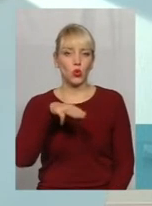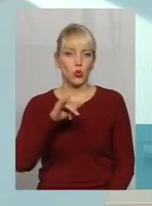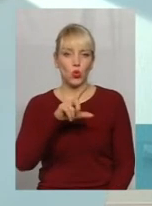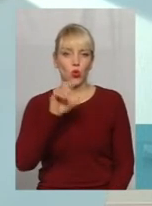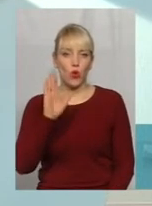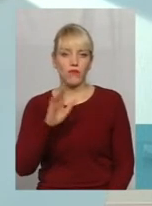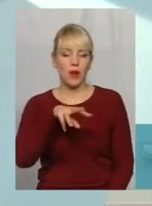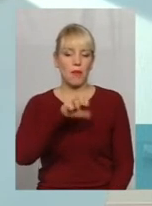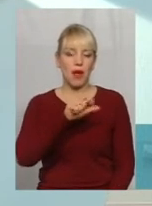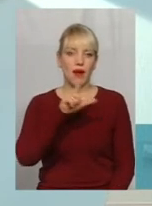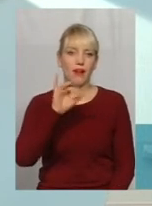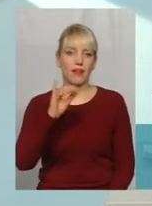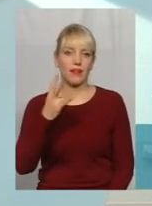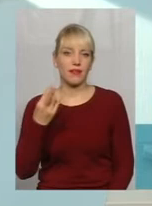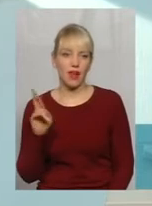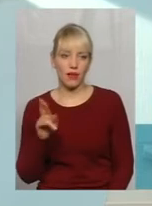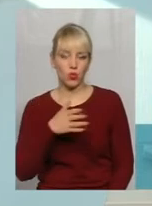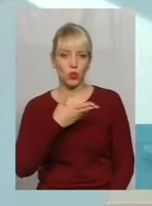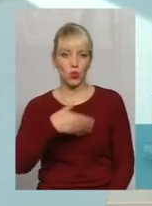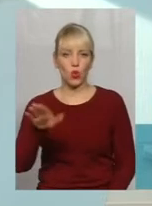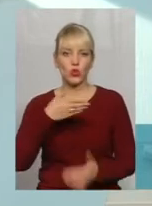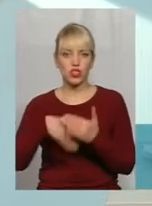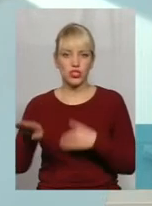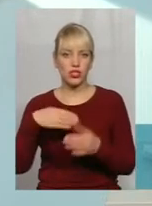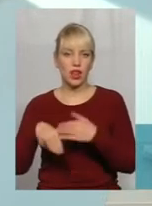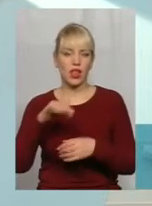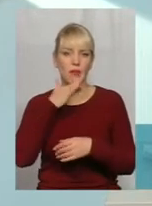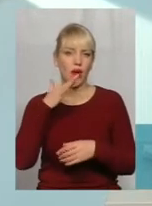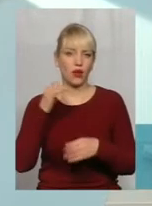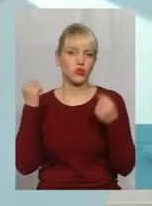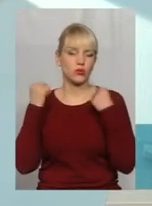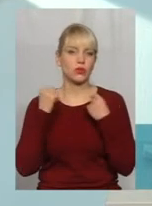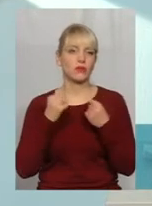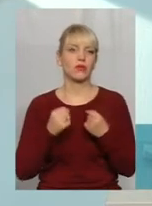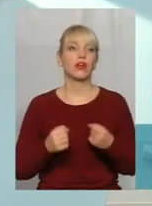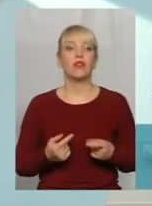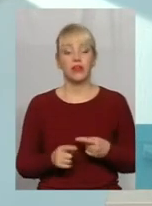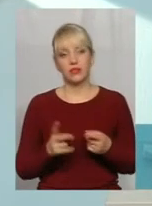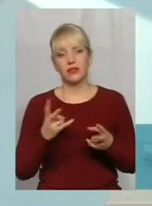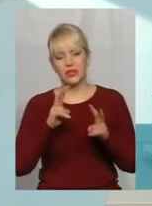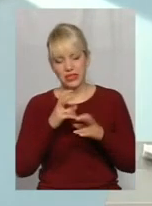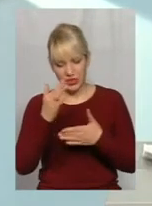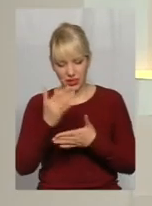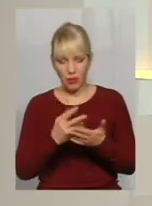Махиня йшла, ну, і цілий ряд ще інших спортсменів. Ну, 5 треба сісти, подивитися. Ну, Кінзерська взагалі